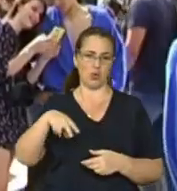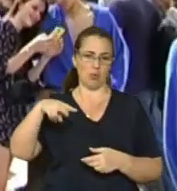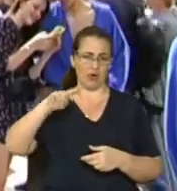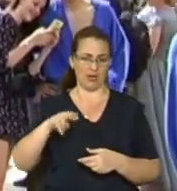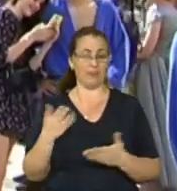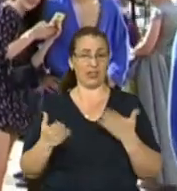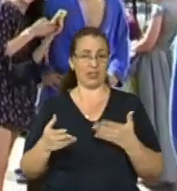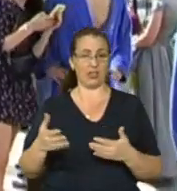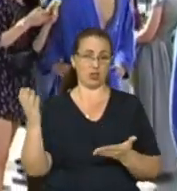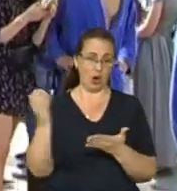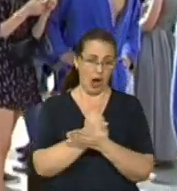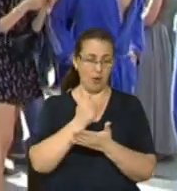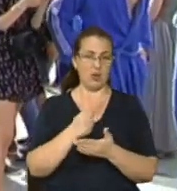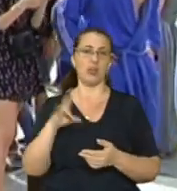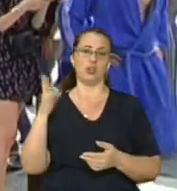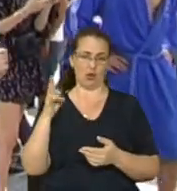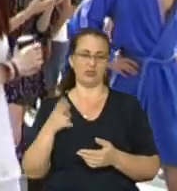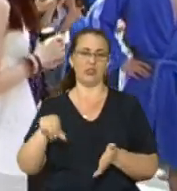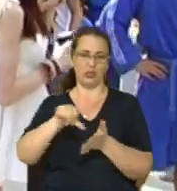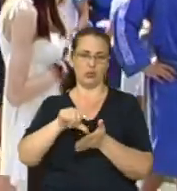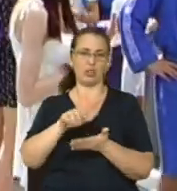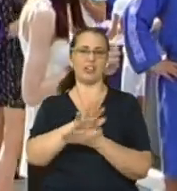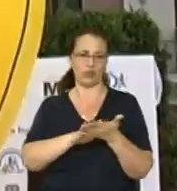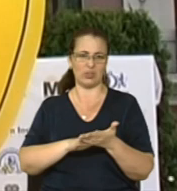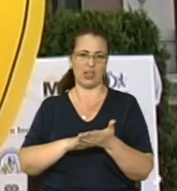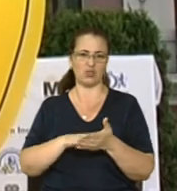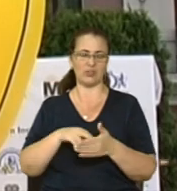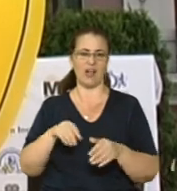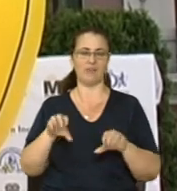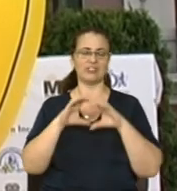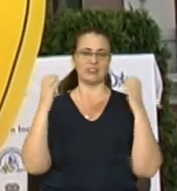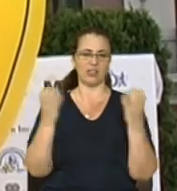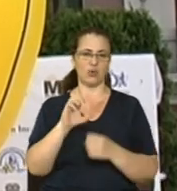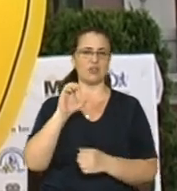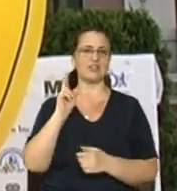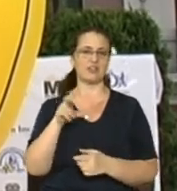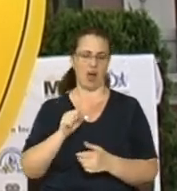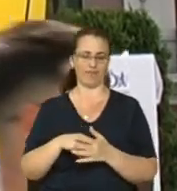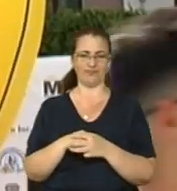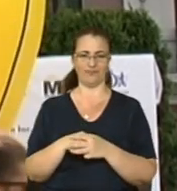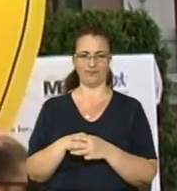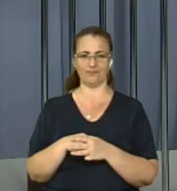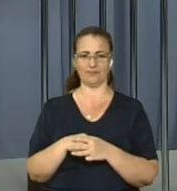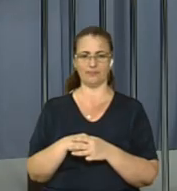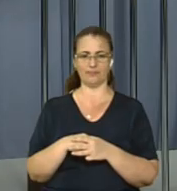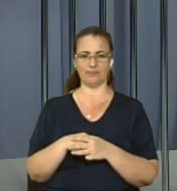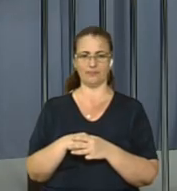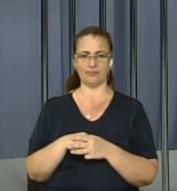участь у фіналі Кубку України з водного полу, який відбудеться у басейні СКА. Ліля Гончарук, Володимир Стадник, ЮА Львів.